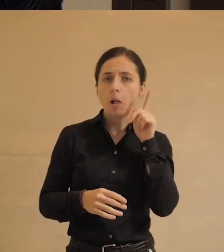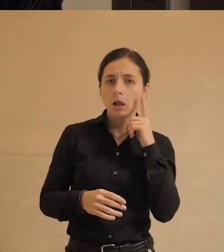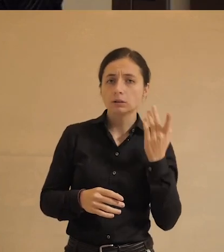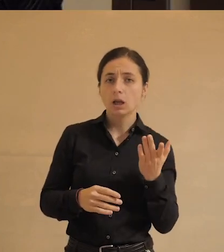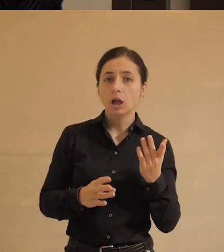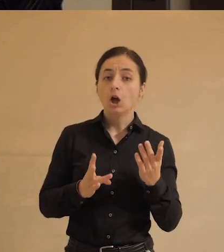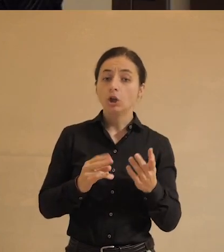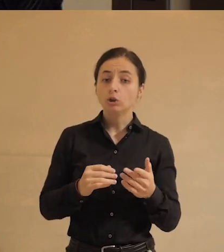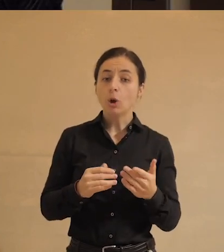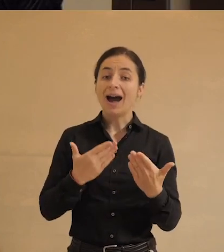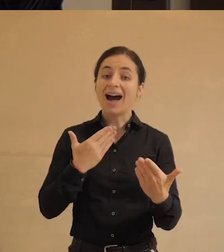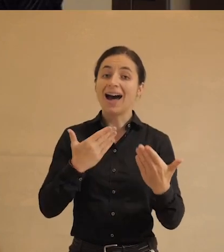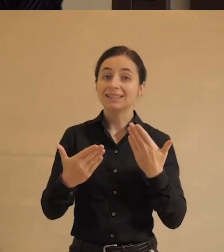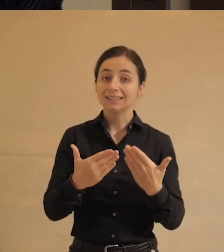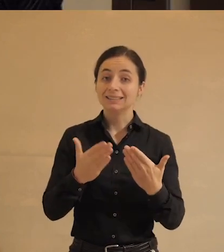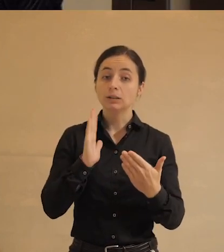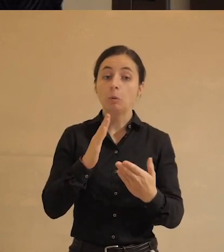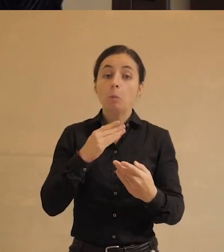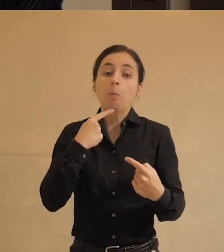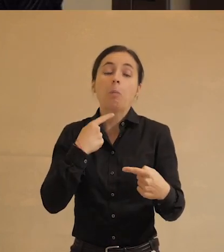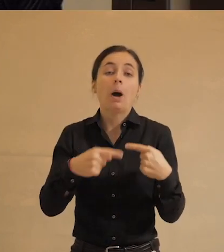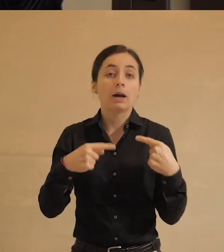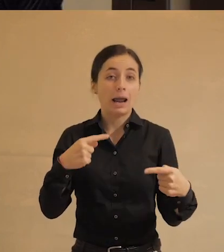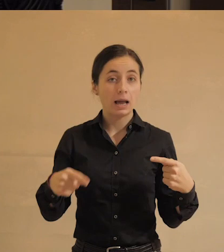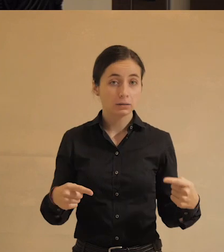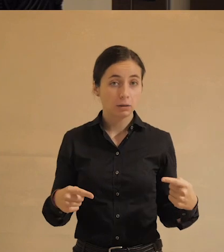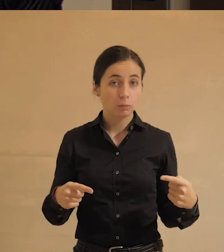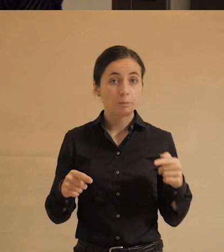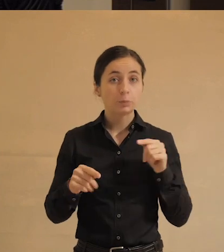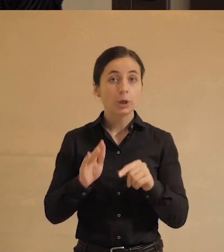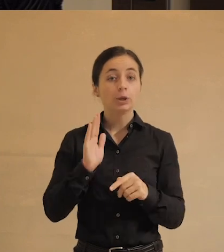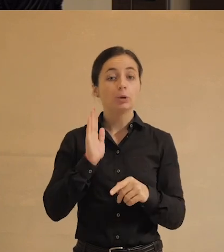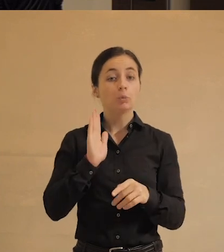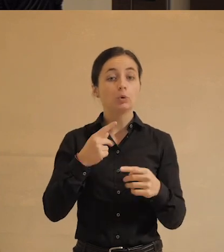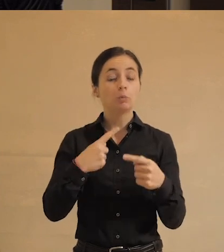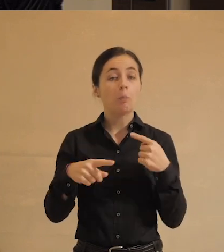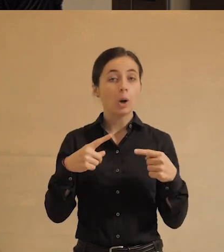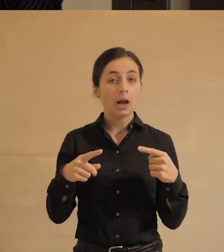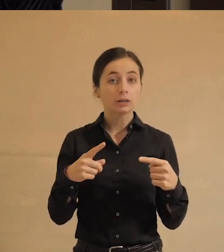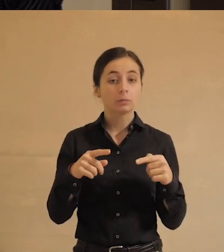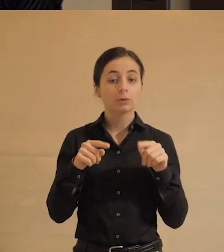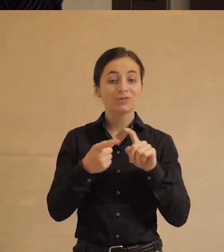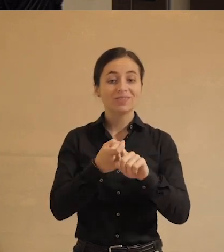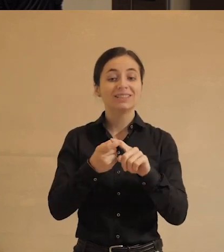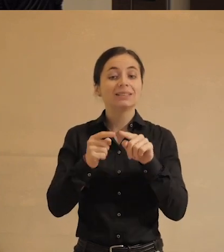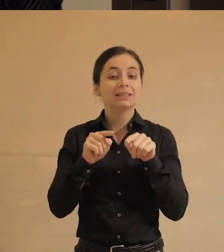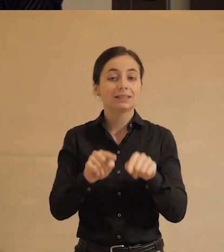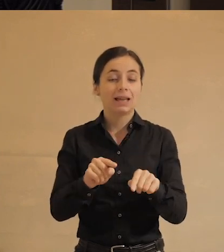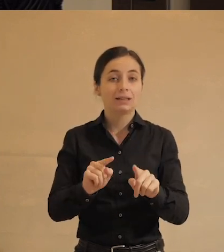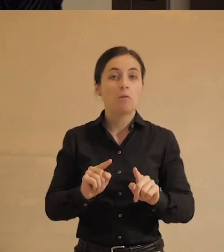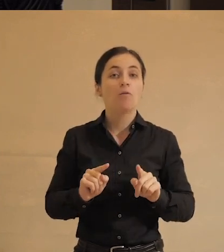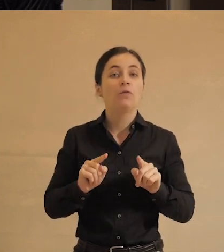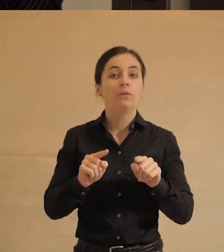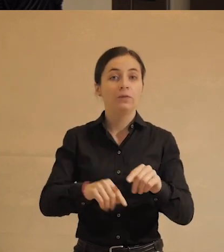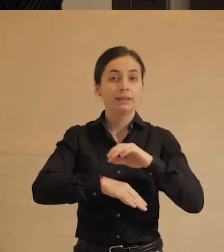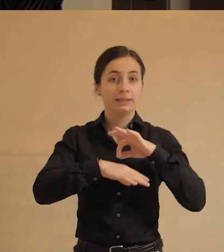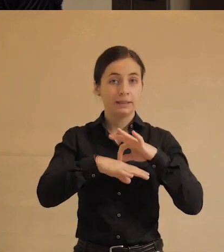что называется, относиться к этому будут по-разному и по-разному будут себя в связи с этим вести.